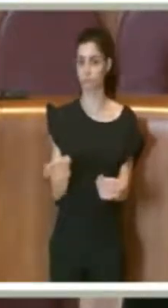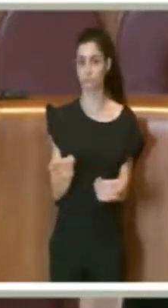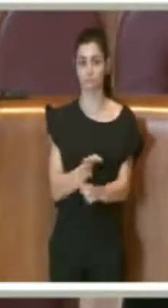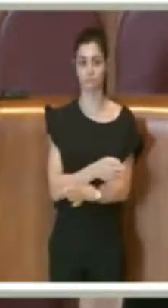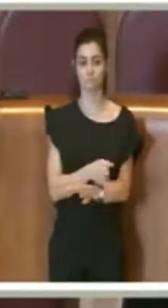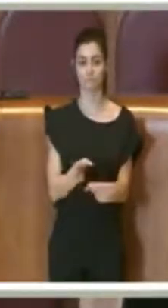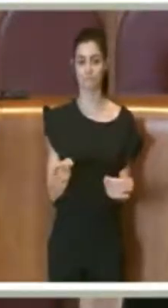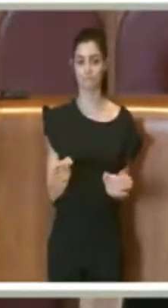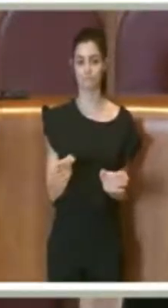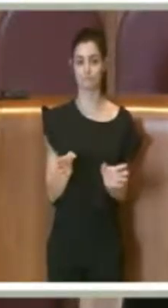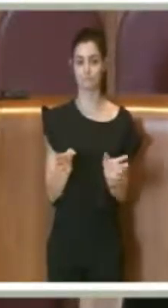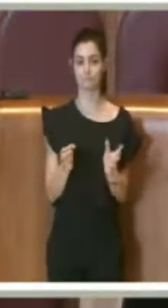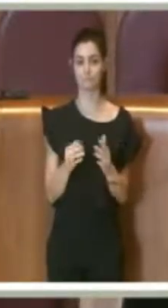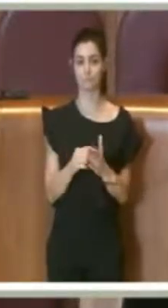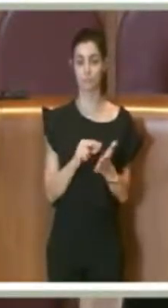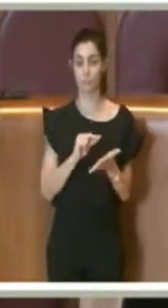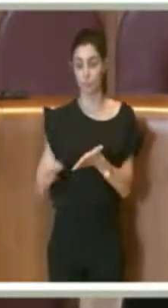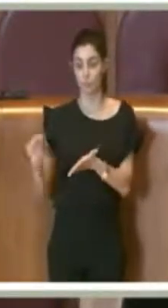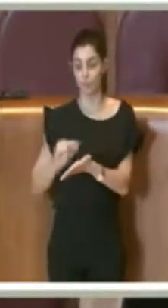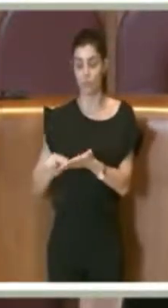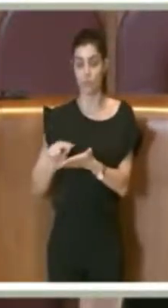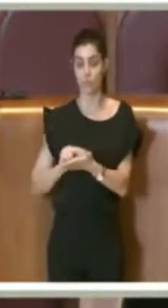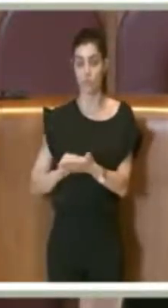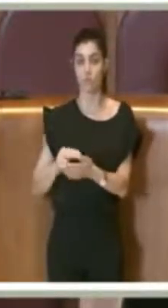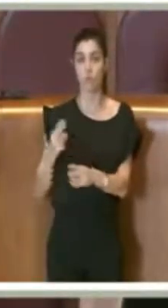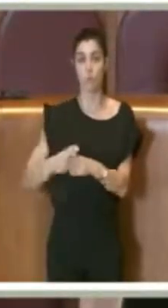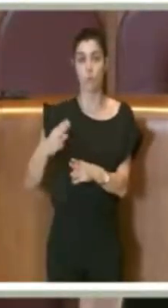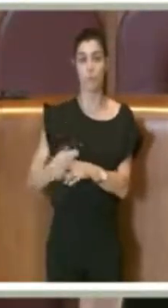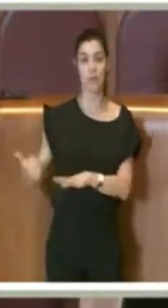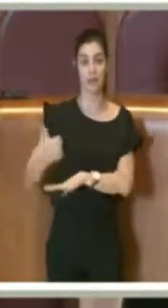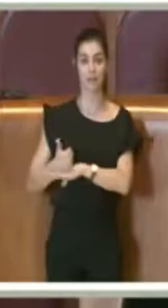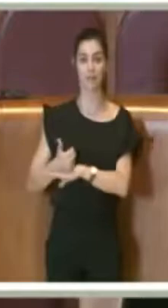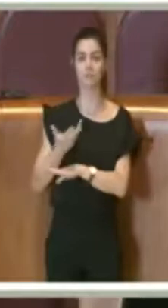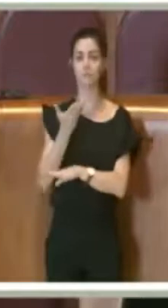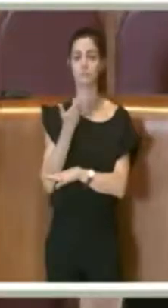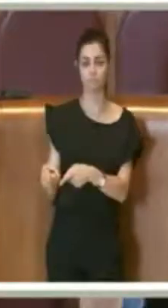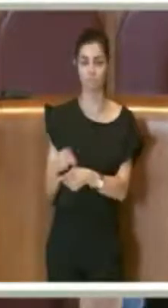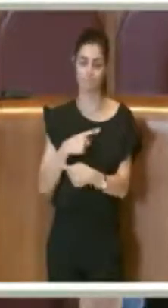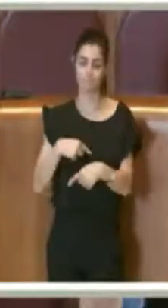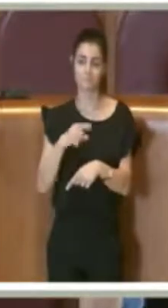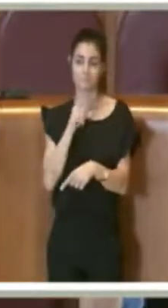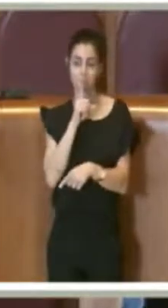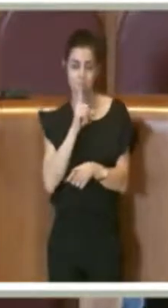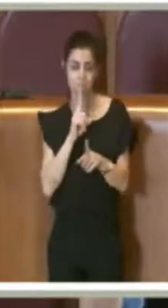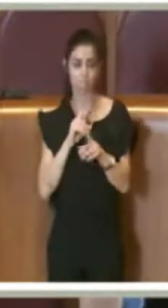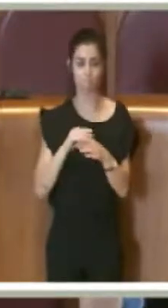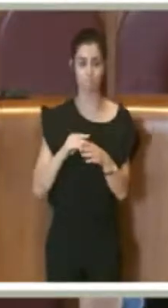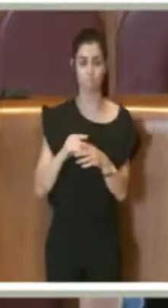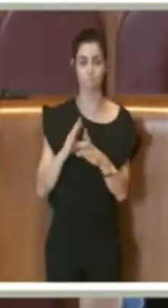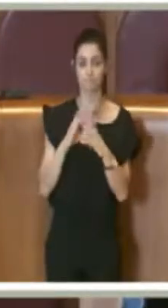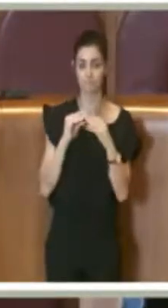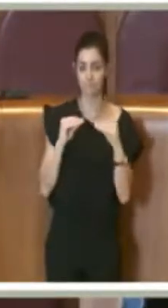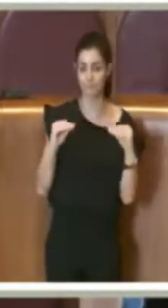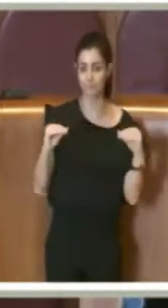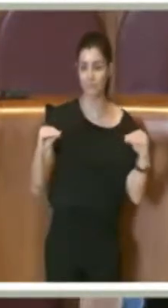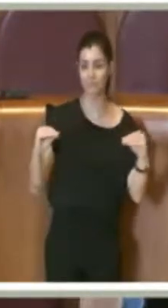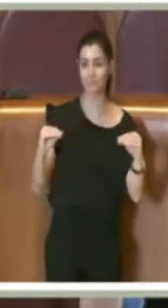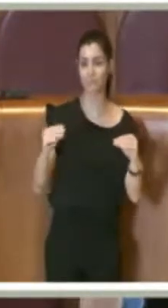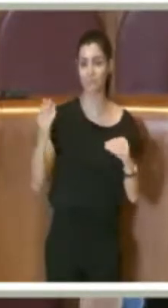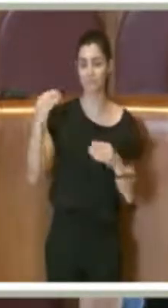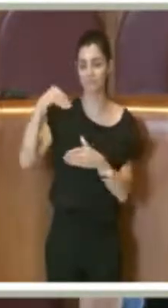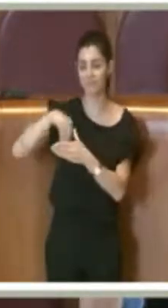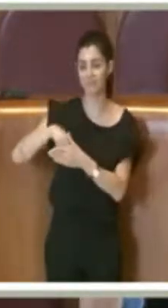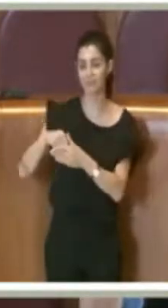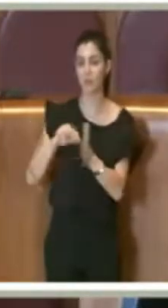che gli uffici di Roma Capitale vogliono utilizzare tramite il regolamento del verde. Il